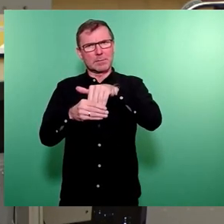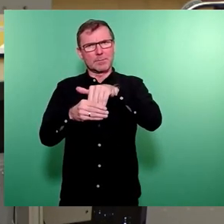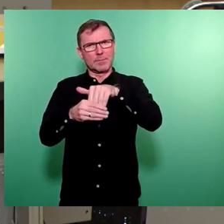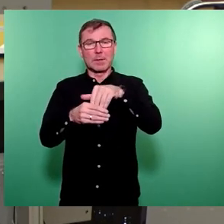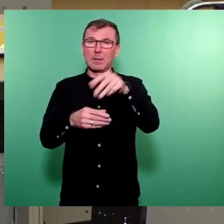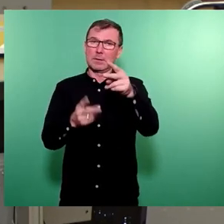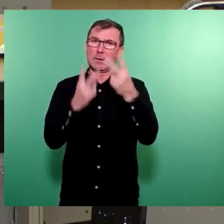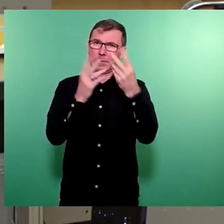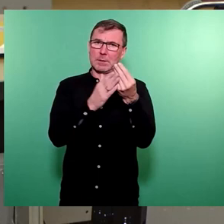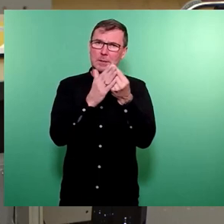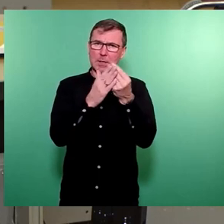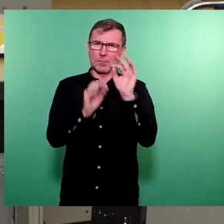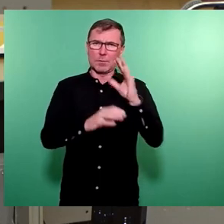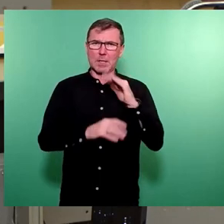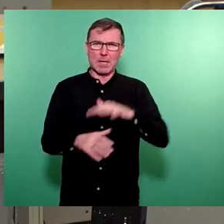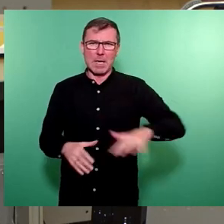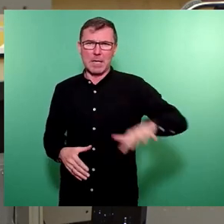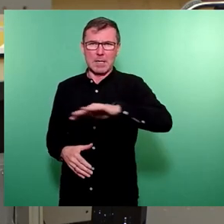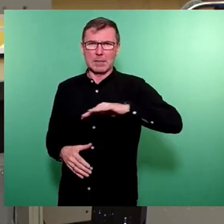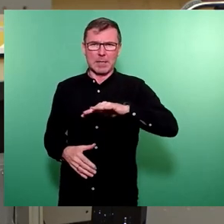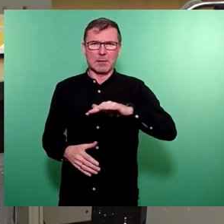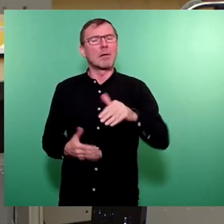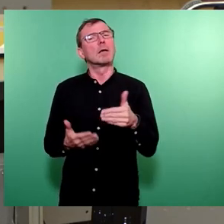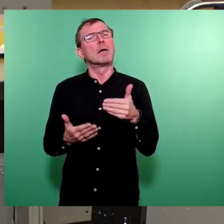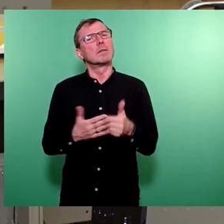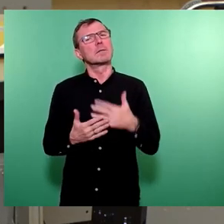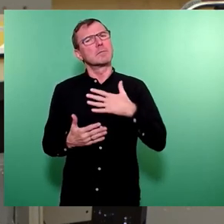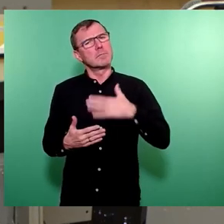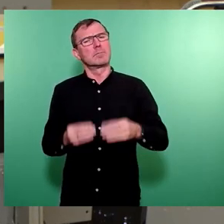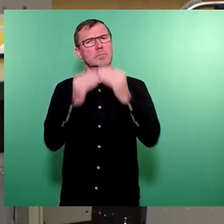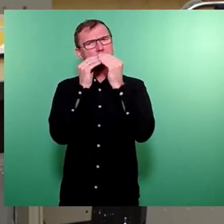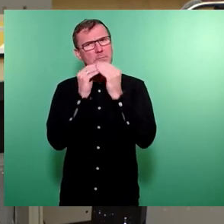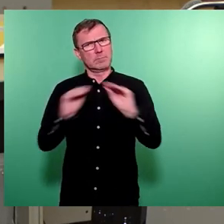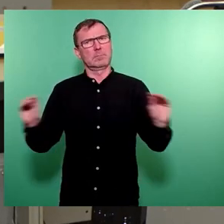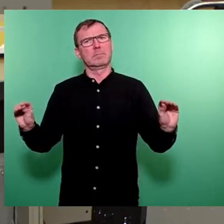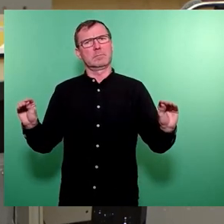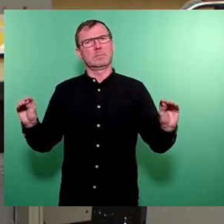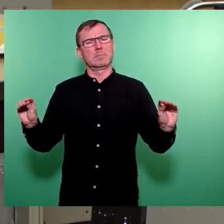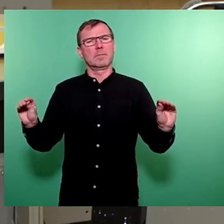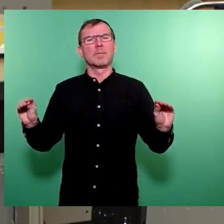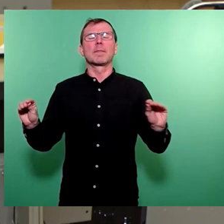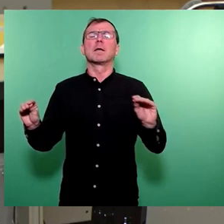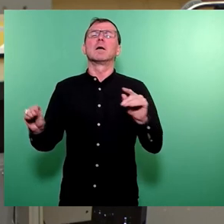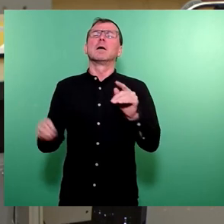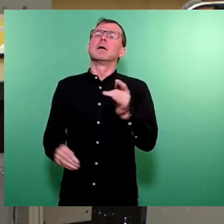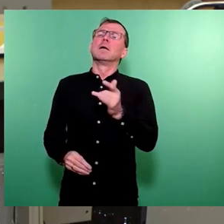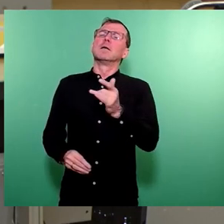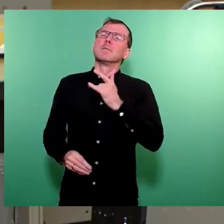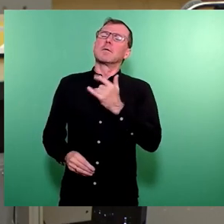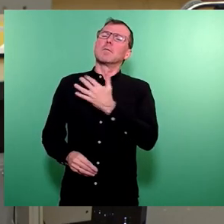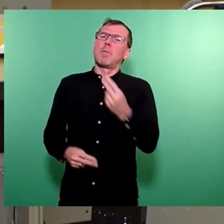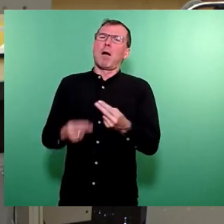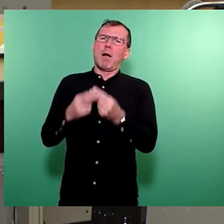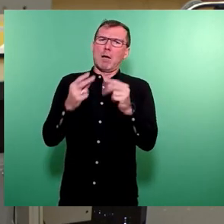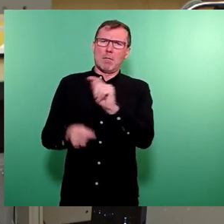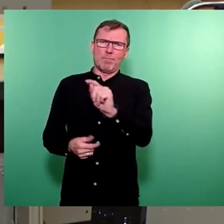wichtiges Zeichen für die Trägerlandschaft und deswegen wollte ich das hier auch nochmal so deutlich sagen. Das betrifft auch ein paar Projekte, wo es